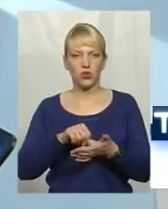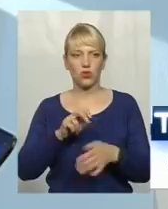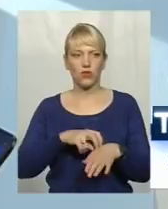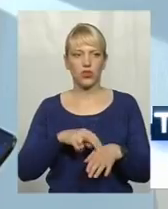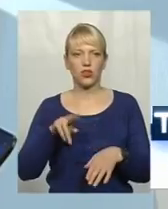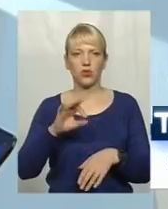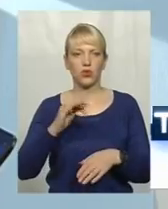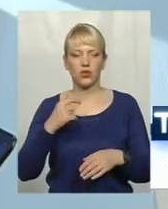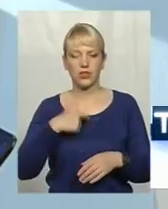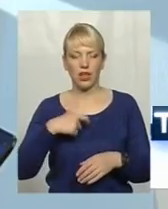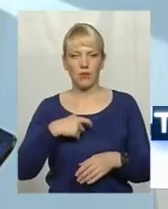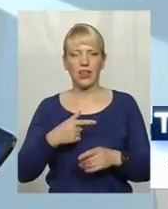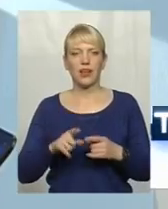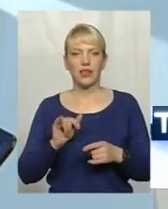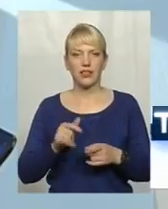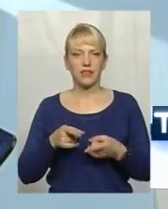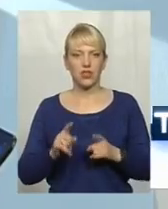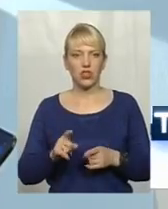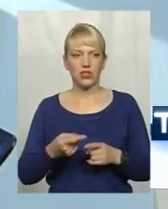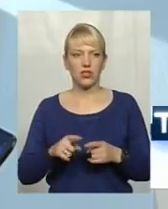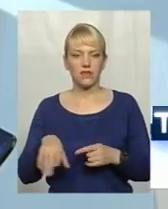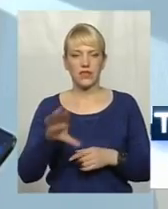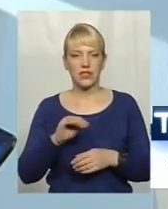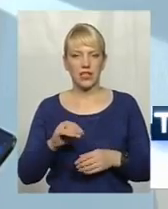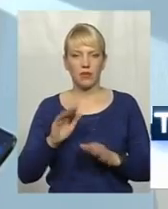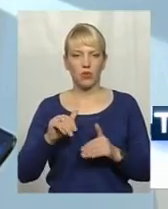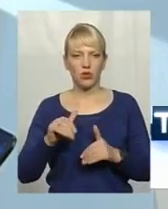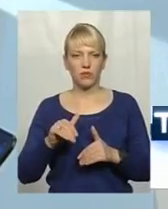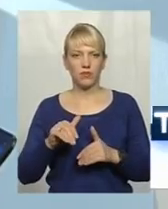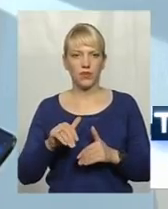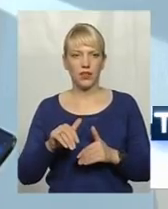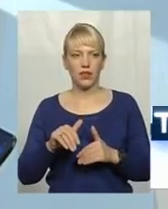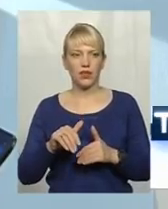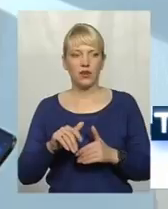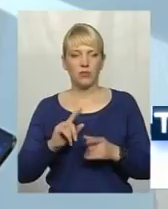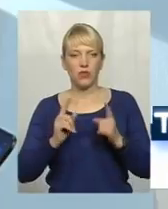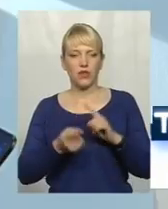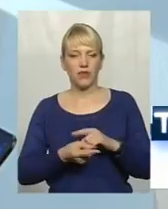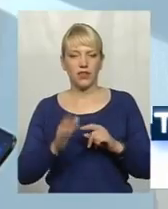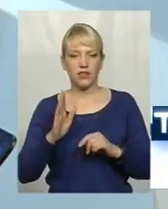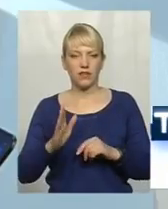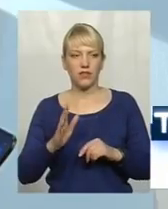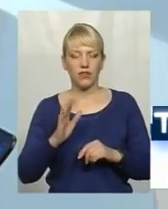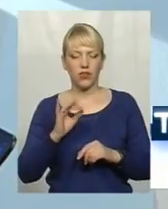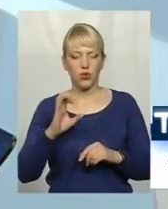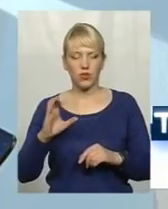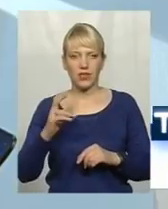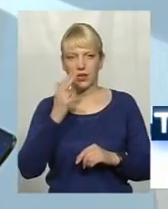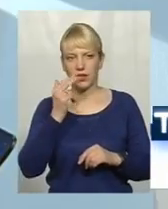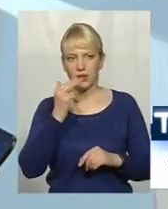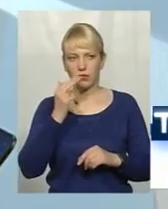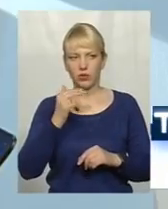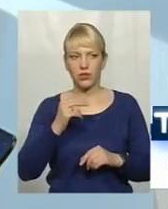себе. Звичайно, і це все потім виливається в вірусну грипозну